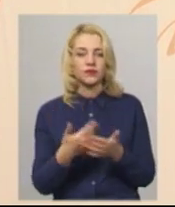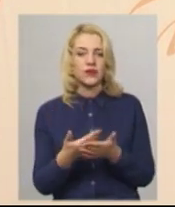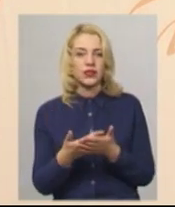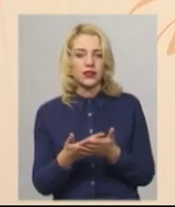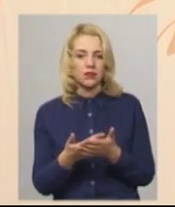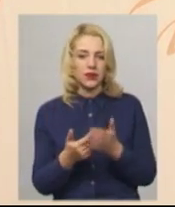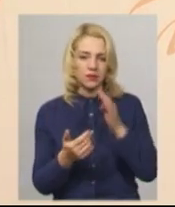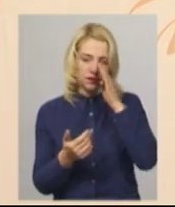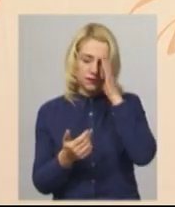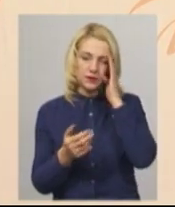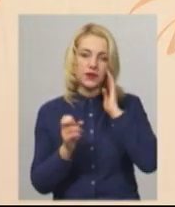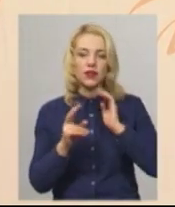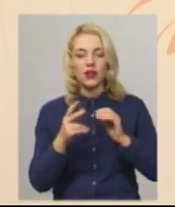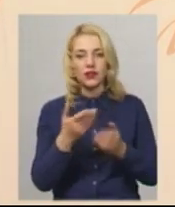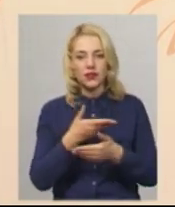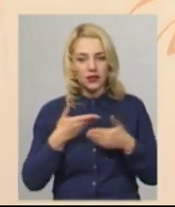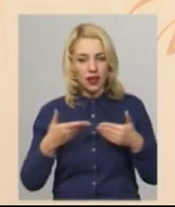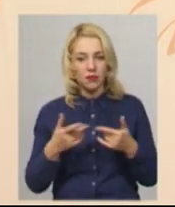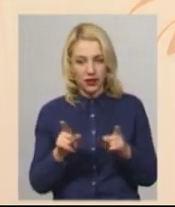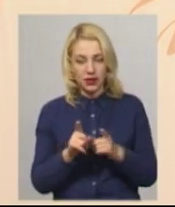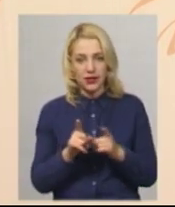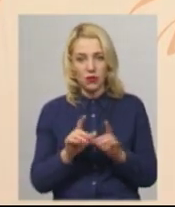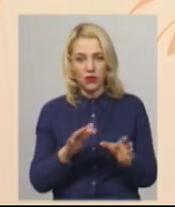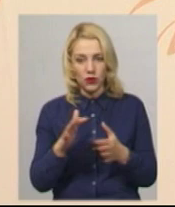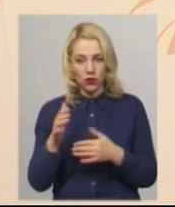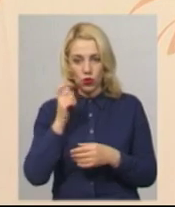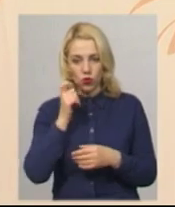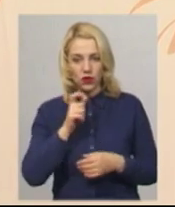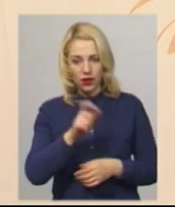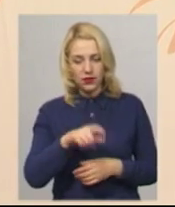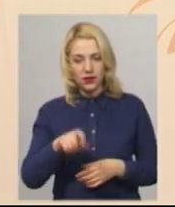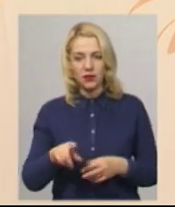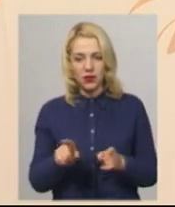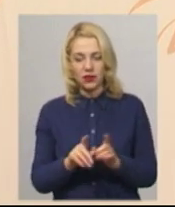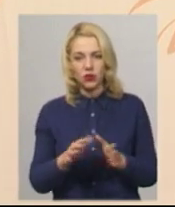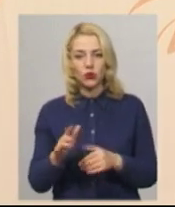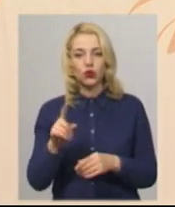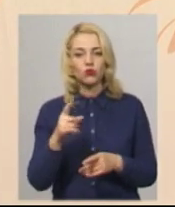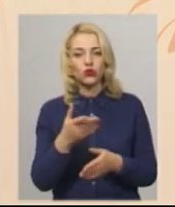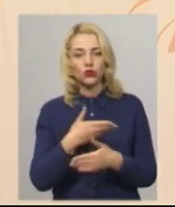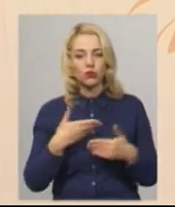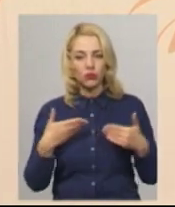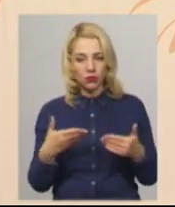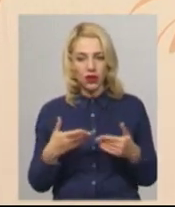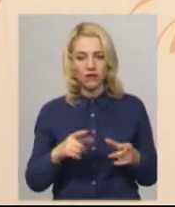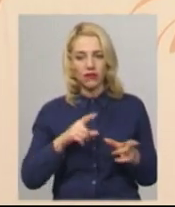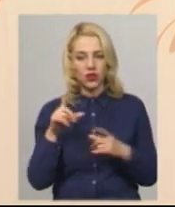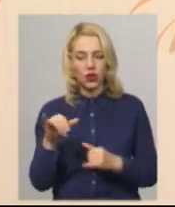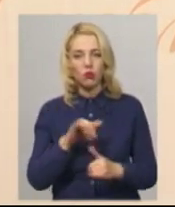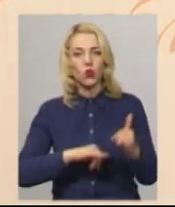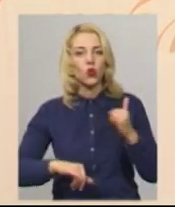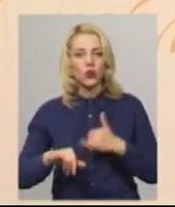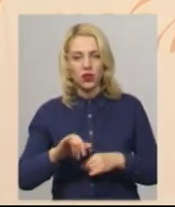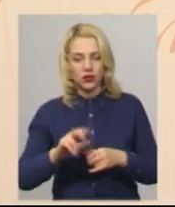дещо так само і з нами зараз, з українцями, тому що ми виїжджаємо кудись,